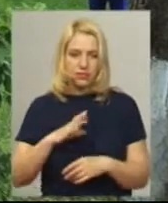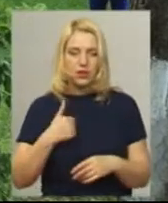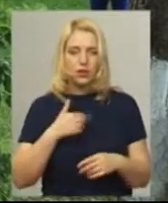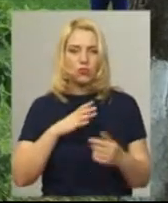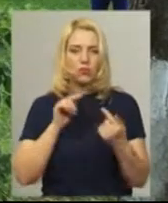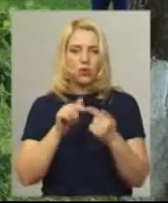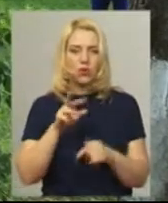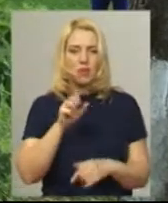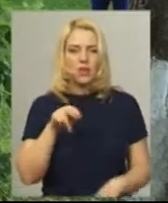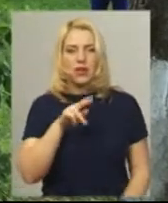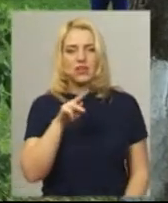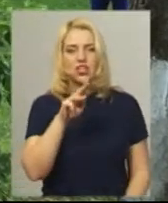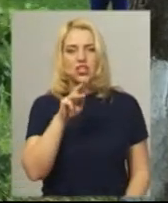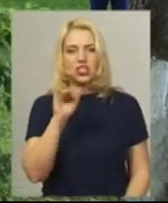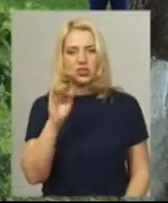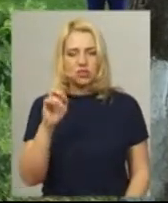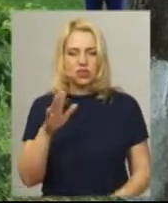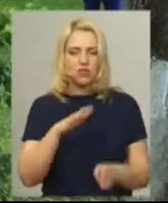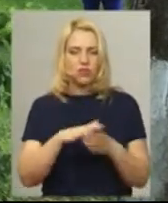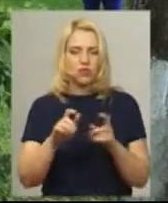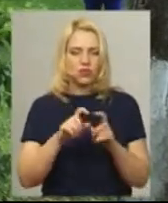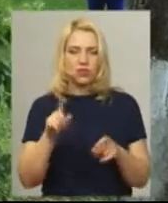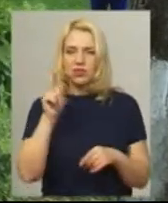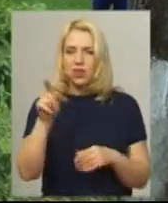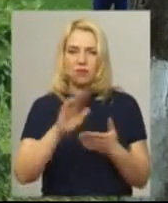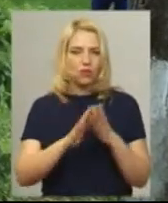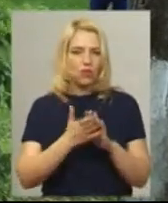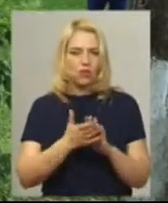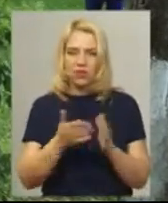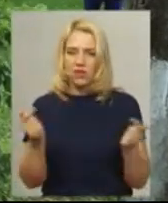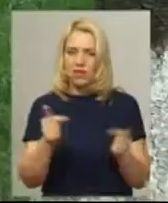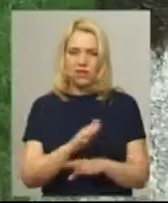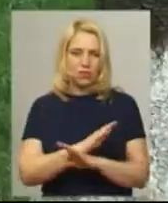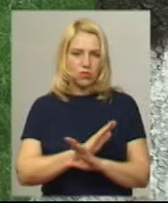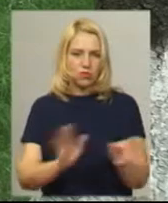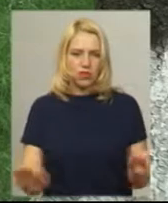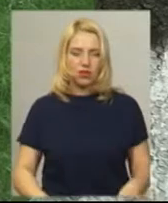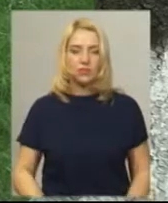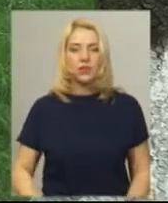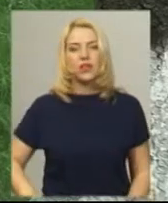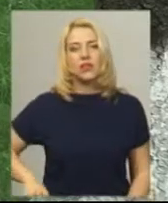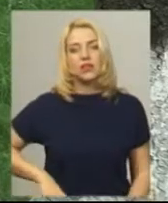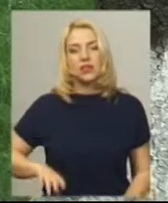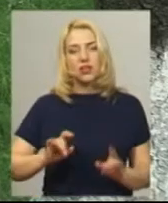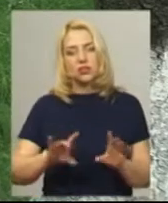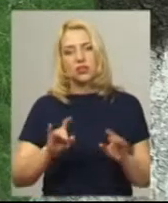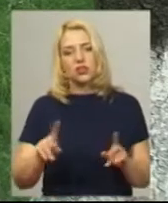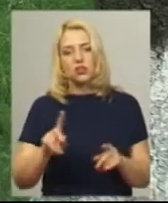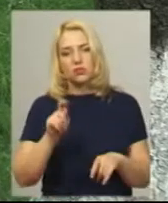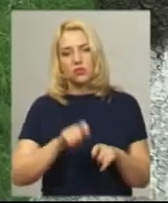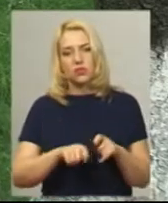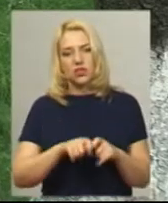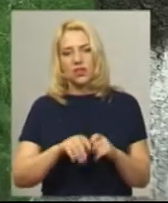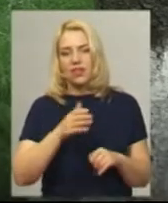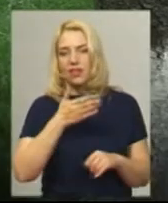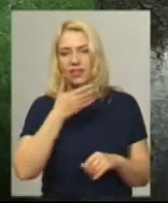школи опорної. Там просто умови не відповідають. Директорка каже, про перевірку не знала. Це було